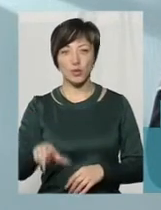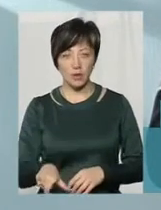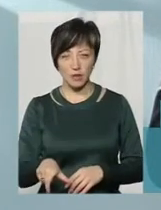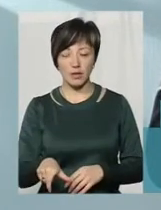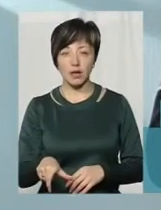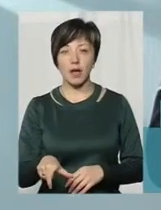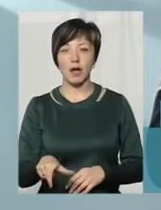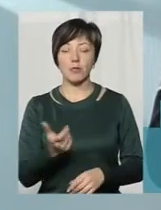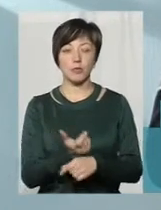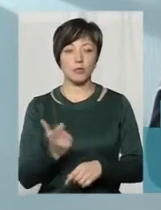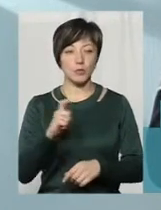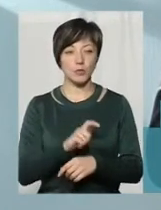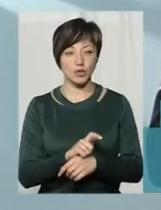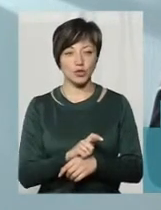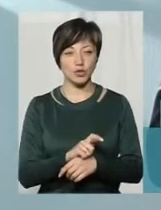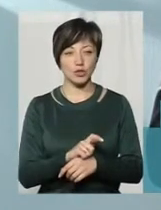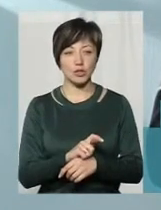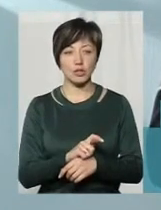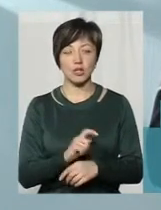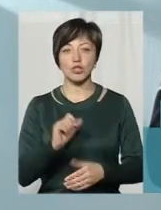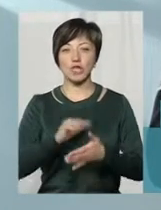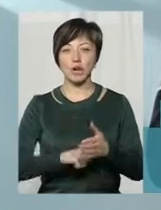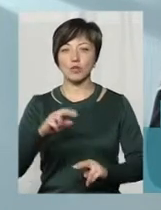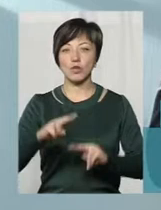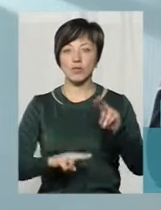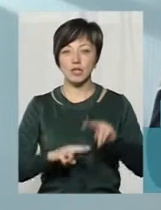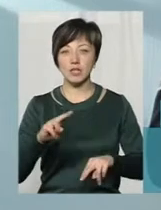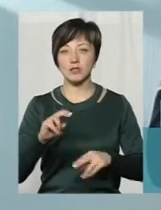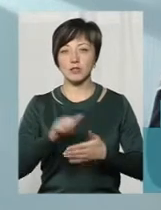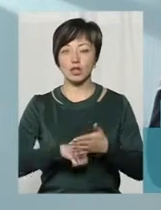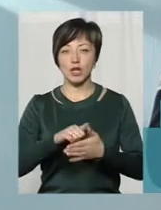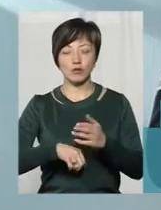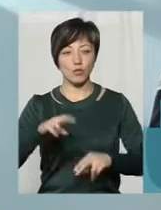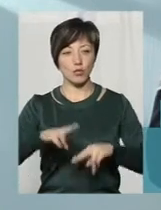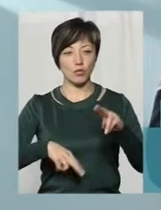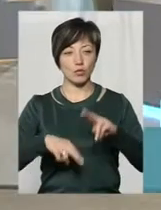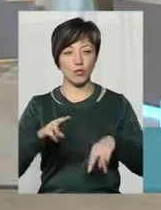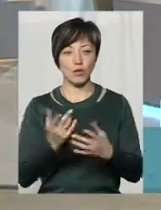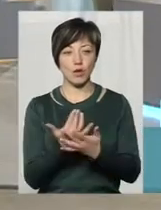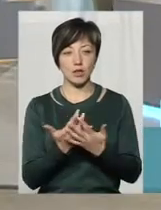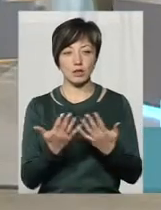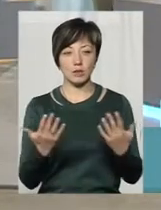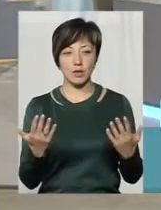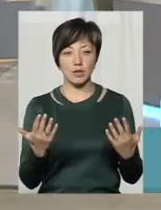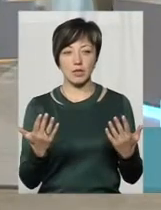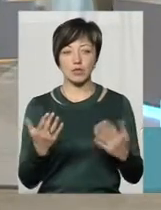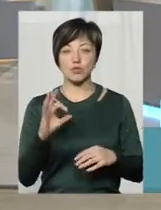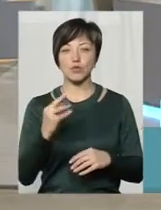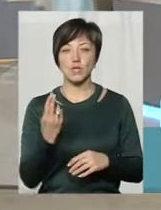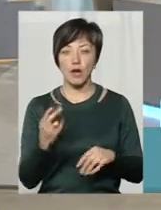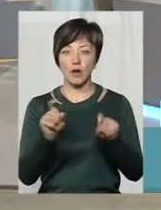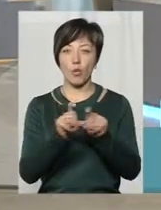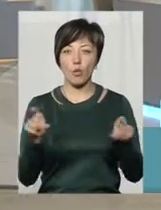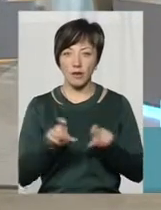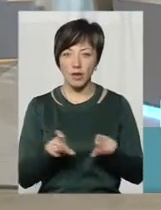вона все більше через будівництво, через побудову різноманітних соціальних об